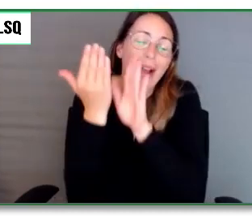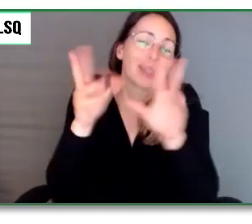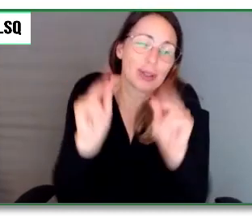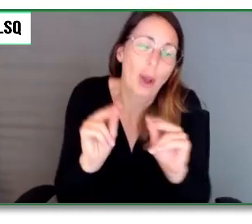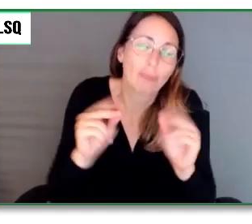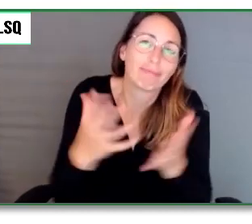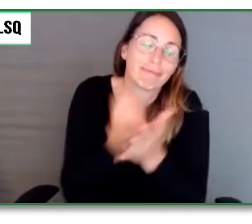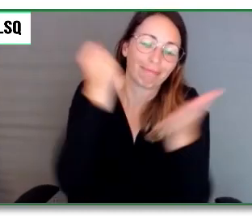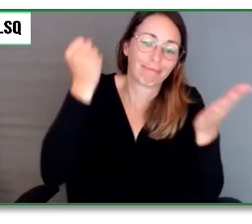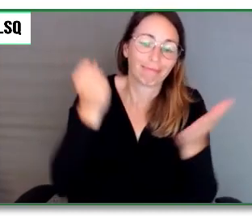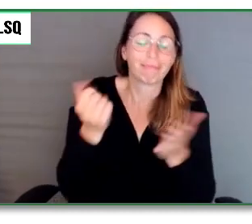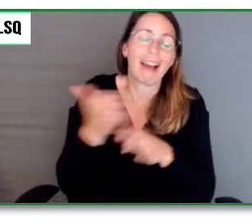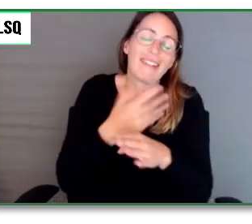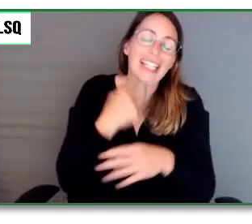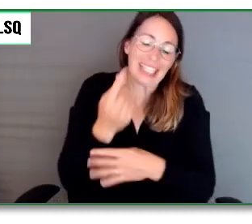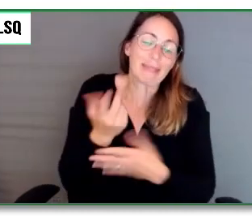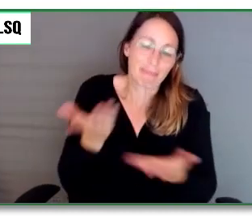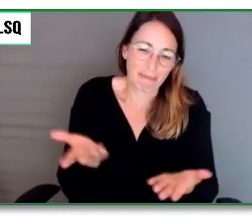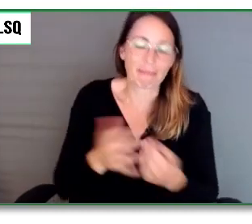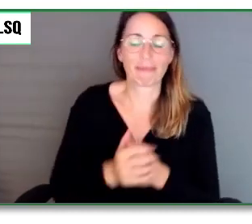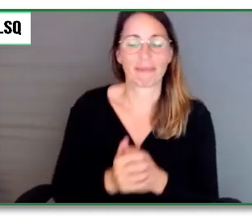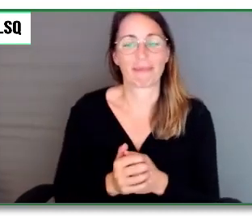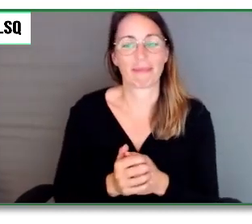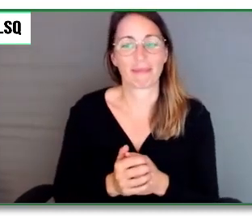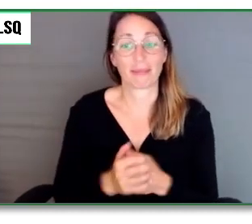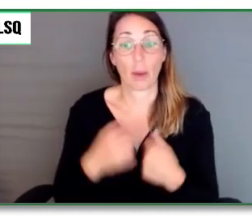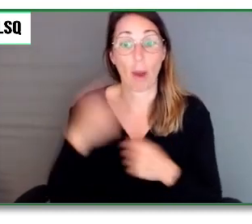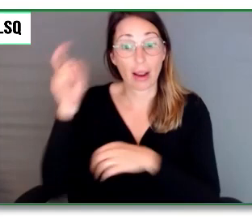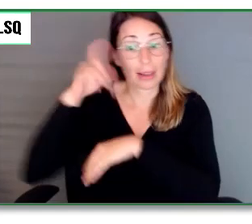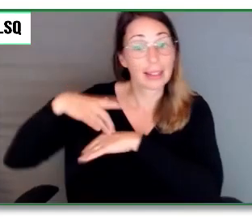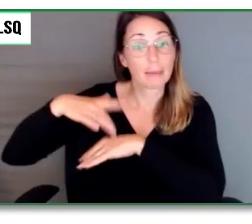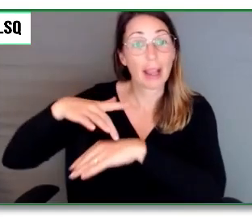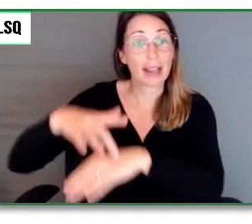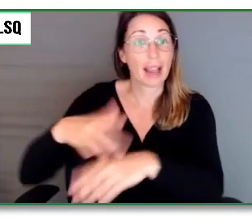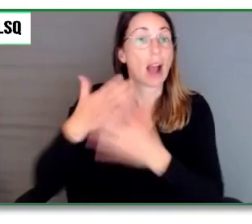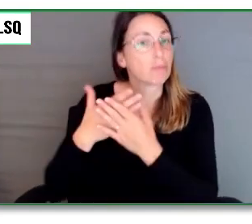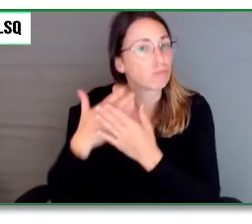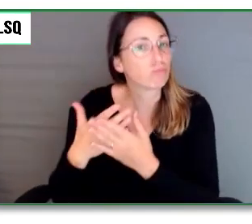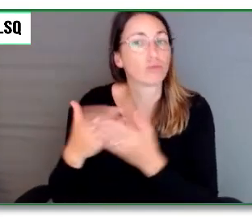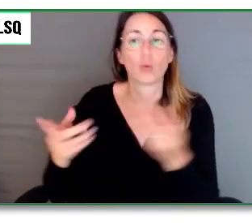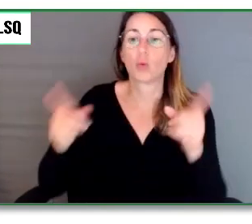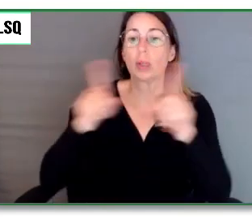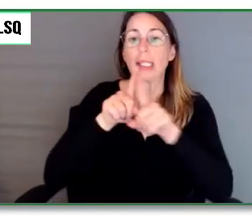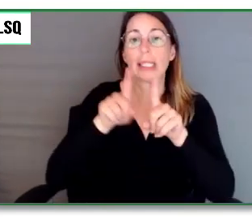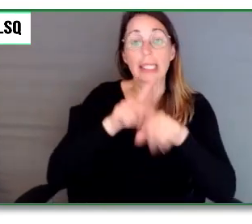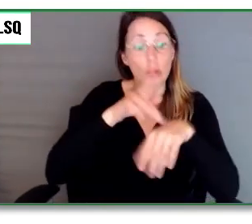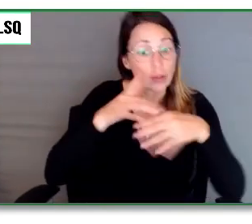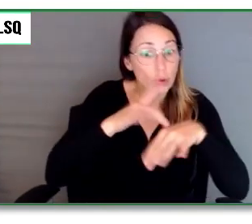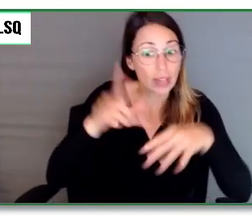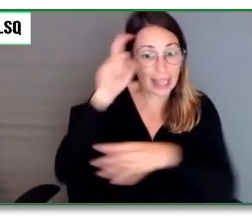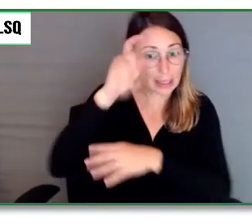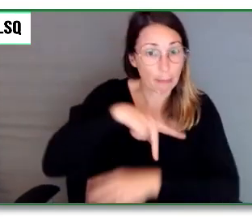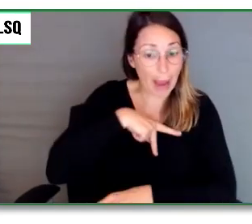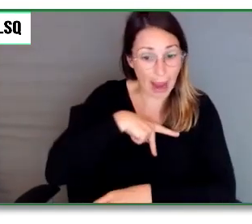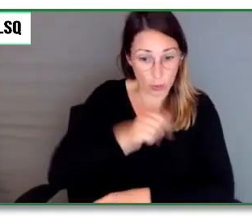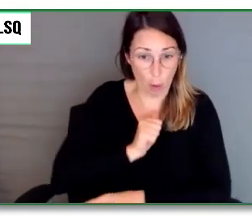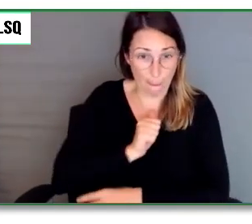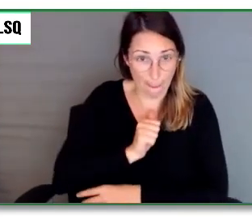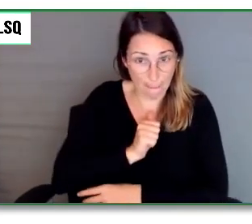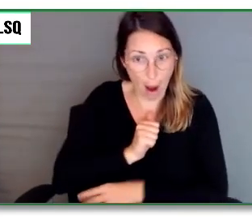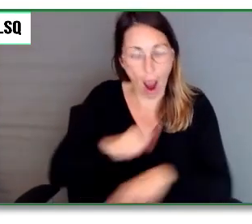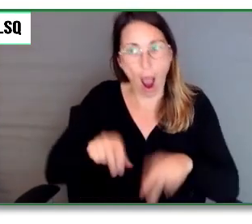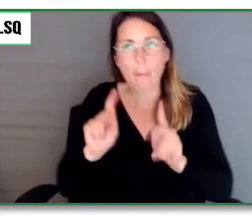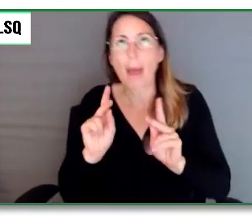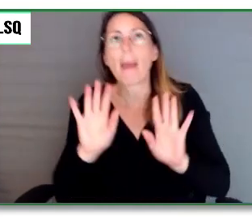j'ai donc l'expérience académique ainsi que les vécu pour me permettre de donner cette présentation aujourd'hui.